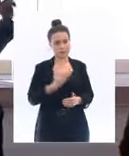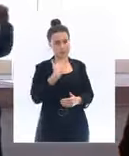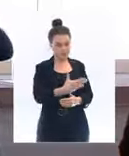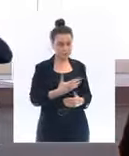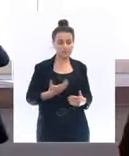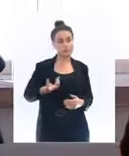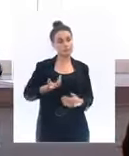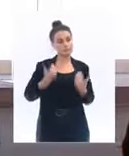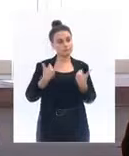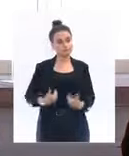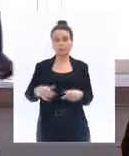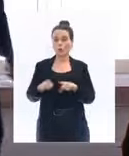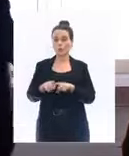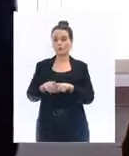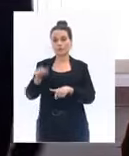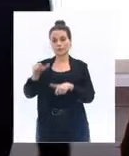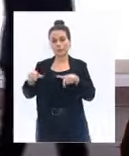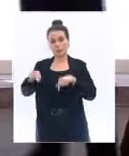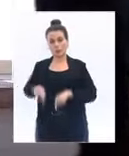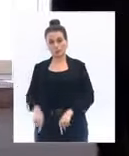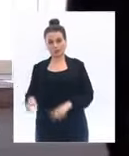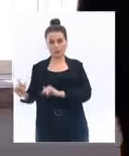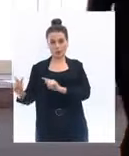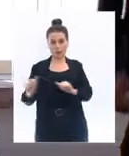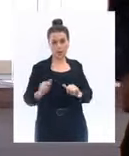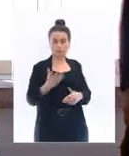disposition, mesdames et messieurs, pour répondre à vos questions.